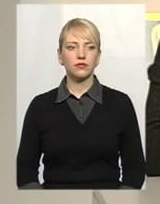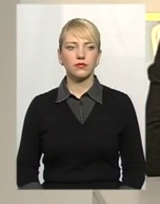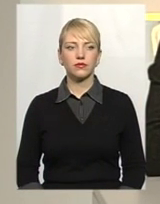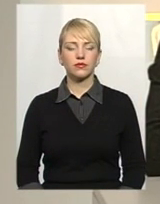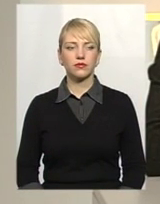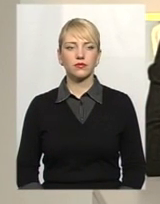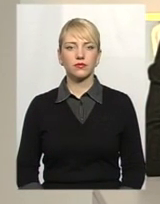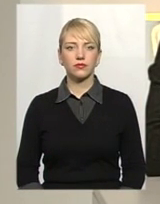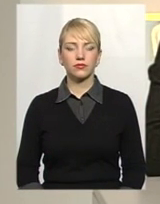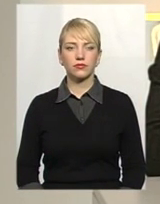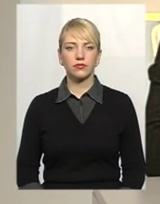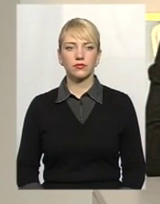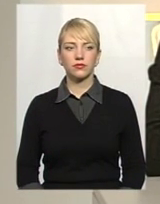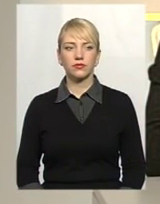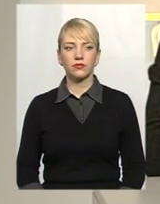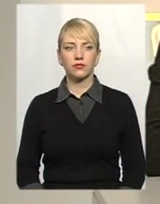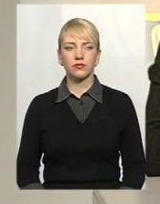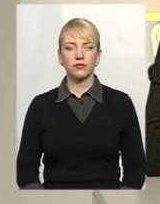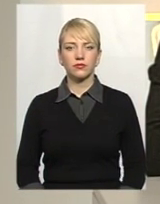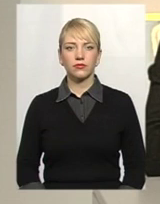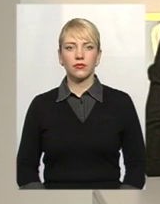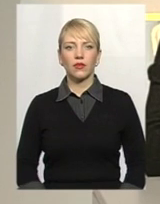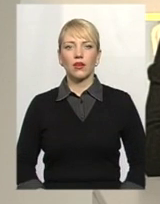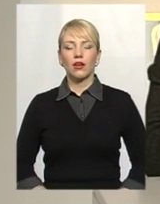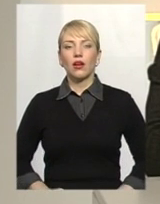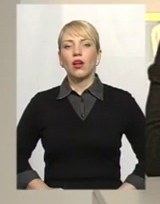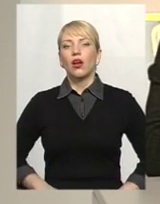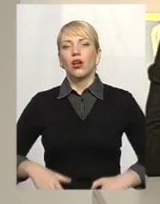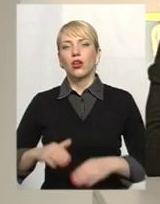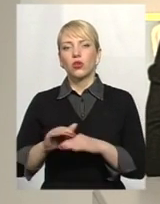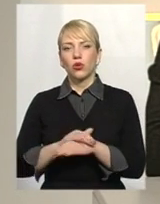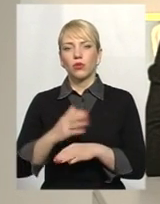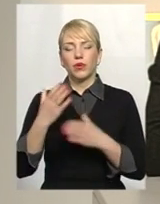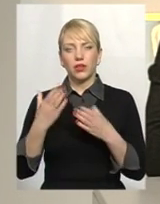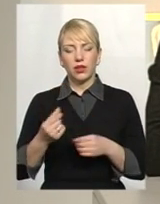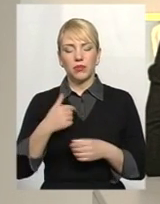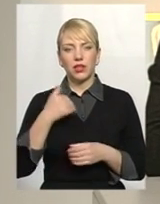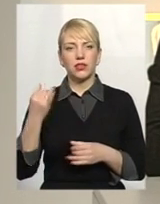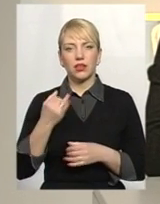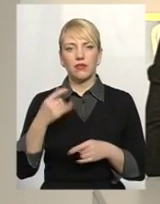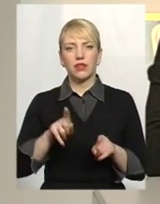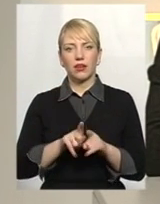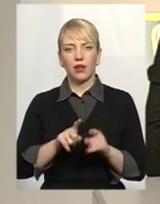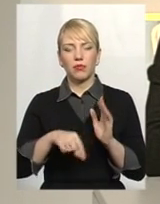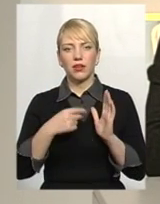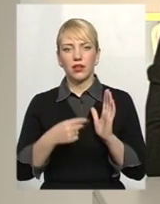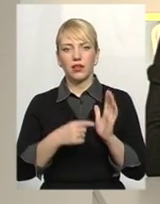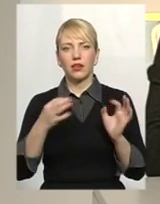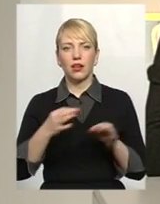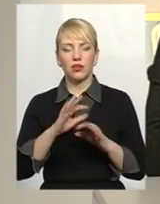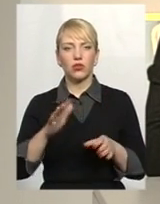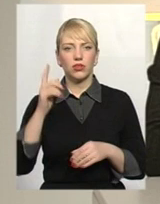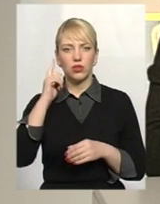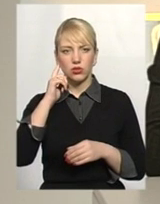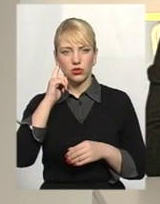Говоріть, будь ласка, ми вас слухаємо. Доброго дня. Доброго дня. Мене цікавить таке питання. І я ніколи не чую,